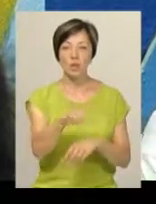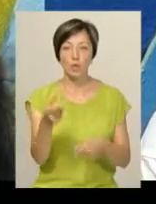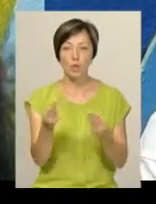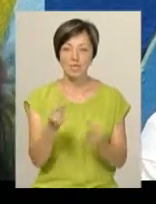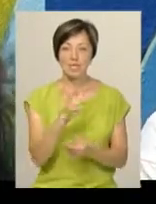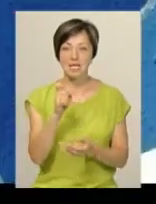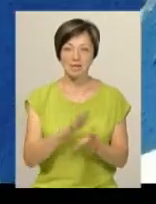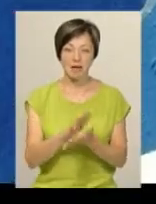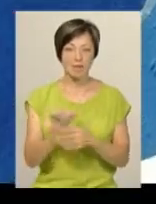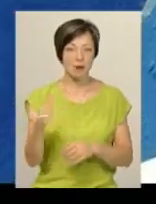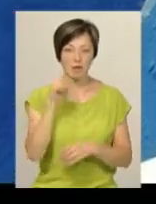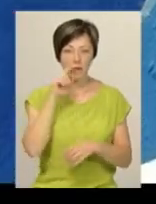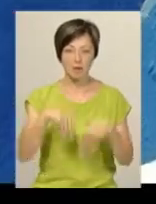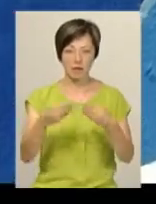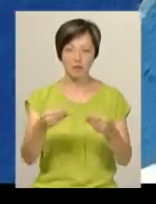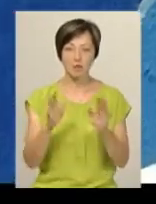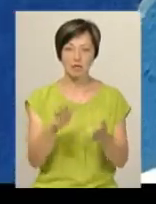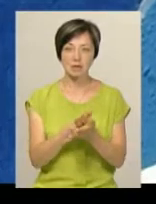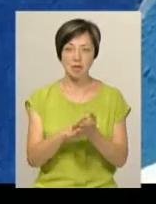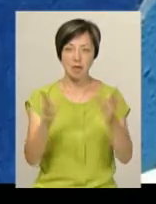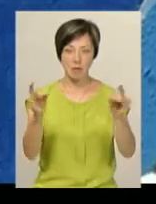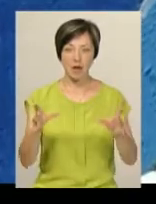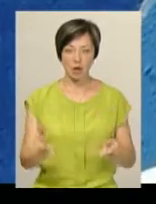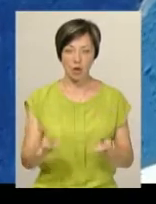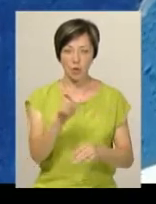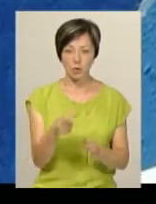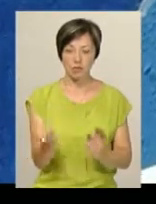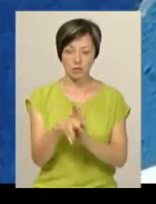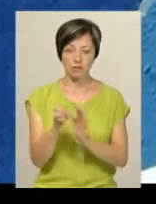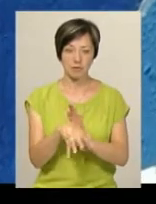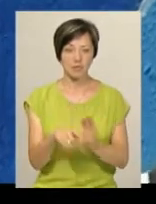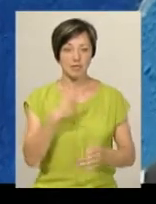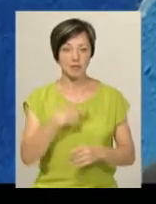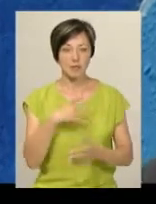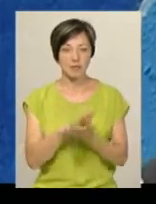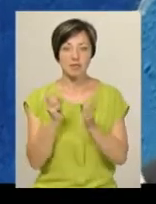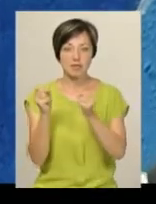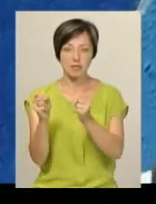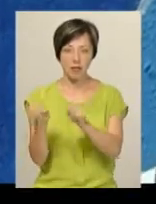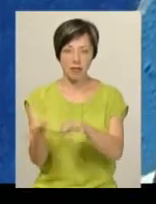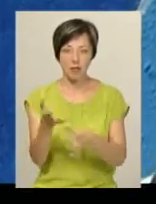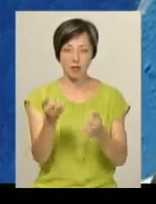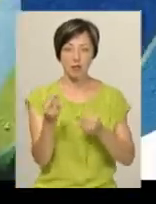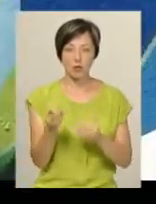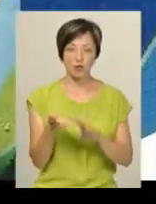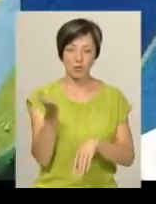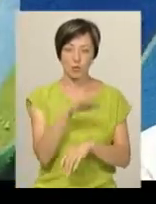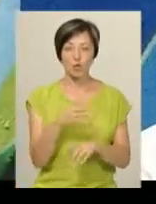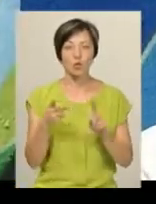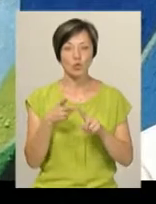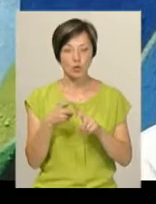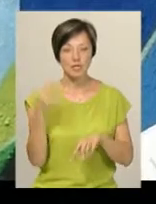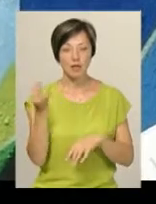Перше в Україні. Ми будемо видавати на вході сміттєвий пакет, людина зібрала мусор після себе, сміття, здала, отримала гроші і пішла додому. І друга,